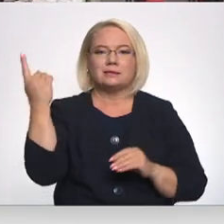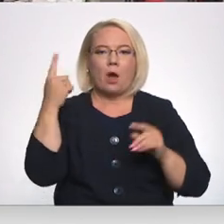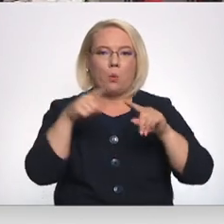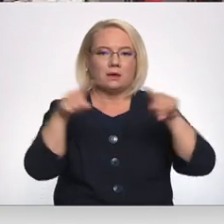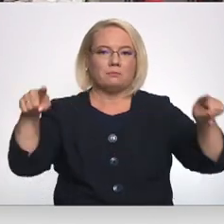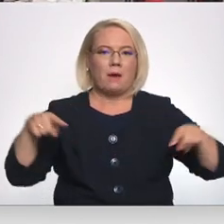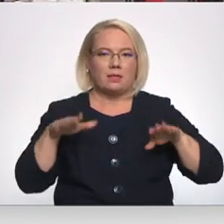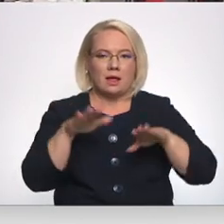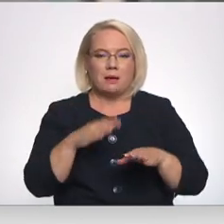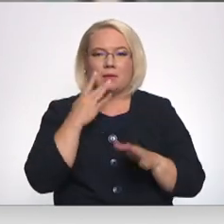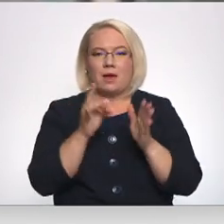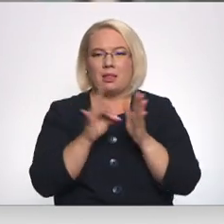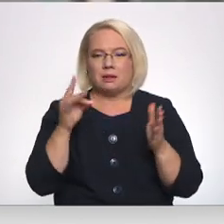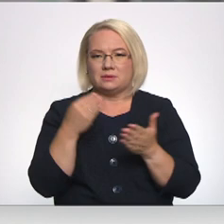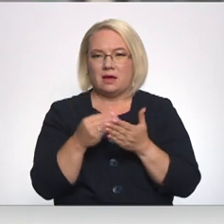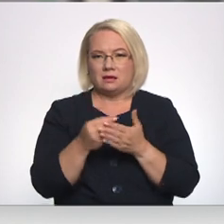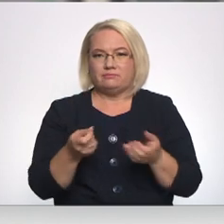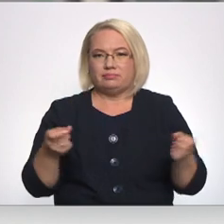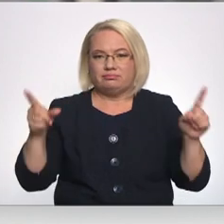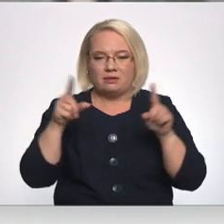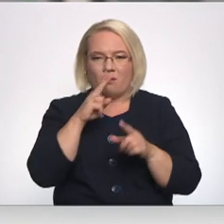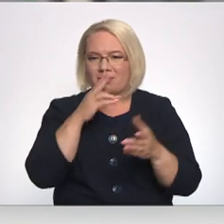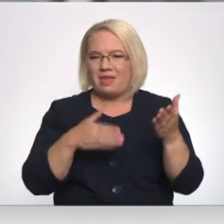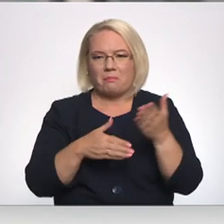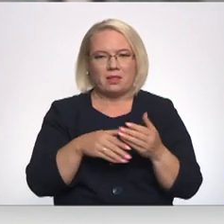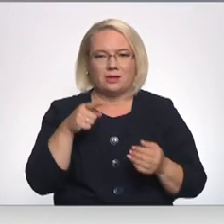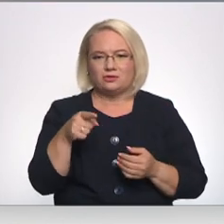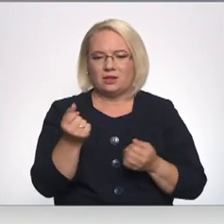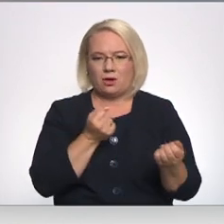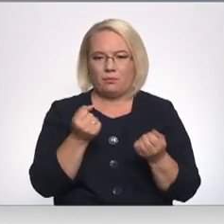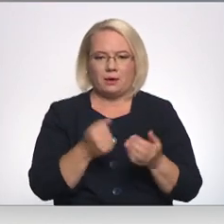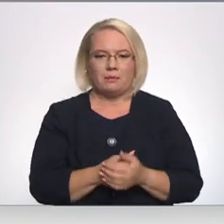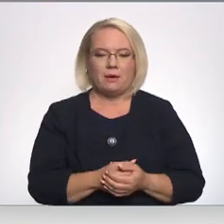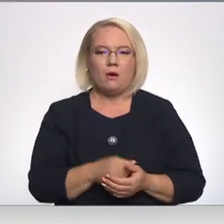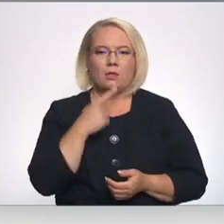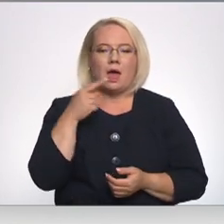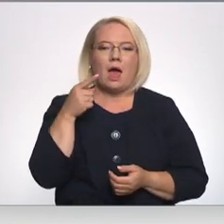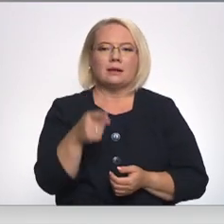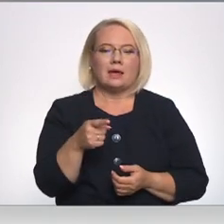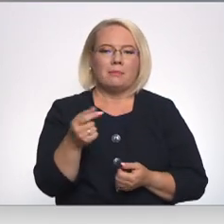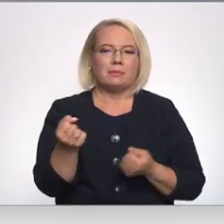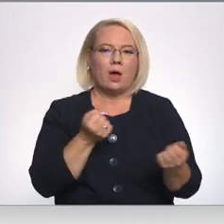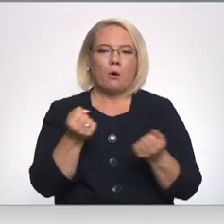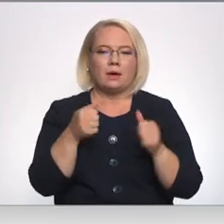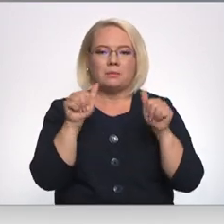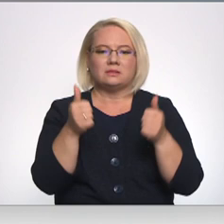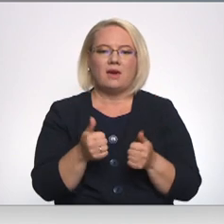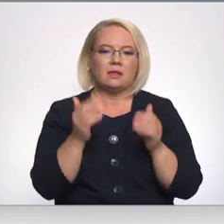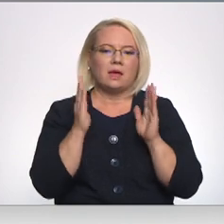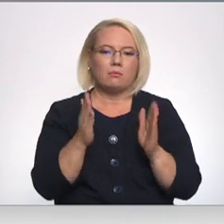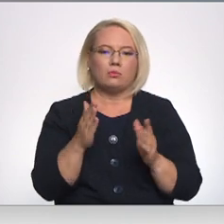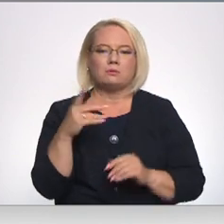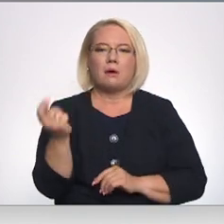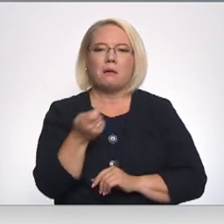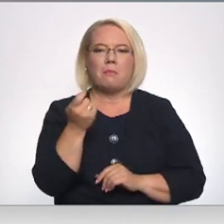energo resursu cenas turpinās kāpt, nelīdzēs arī šie taupības pasākumi. Ar šiem taupības pasākumiem patiesībā tad būs par